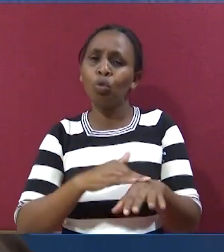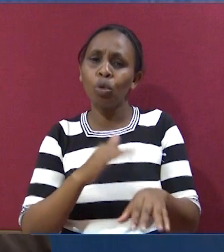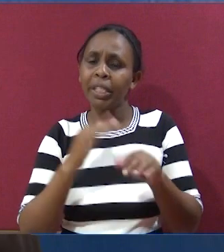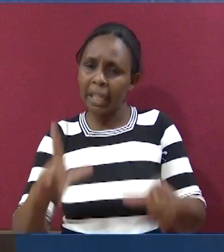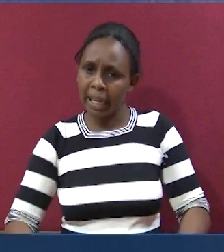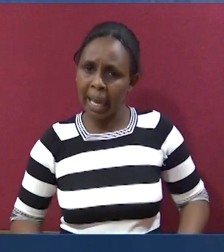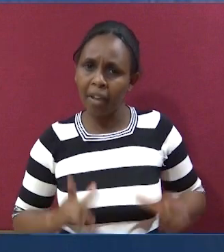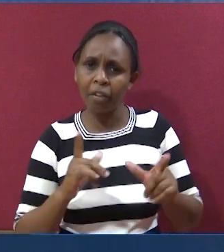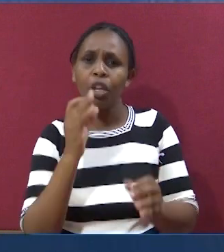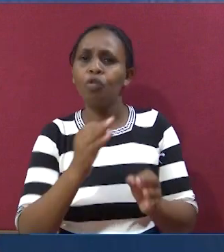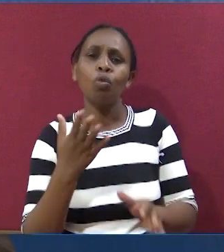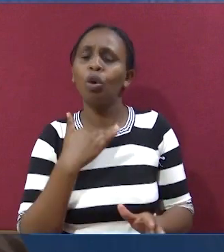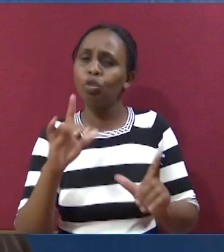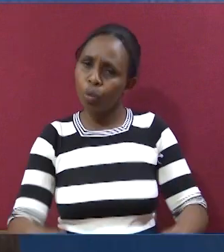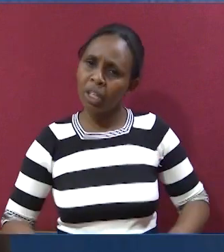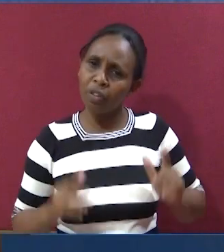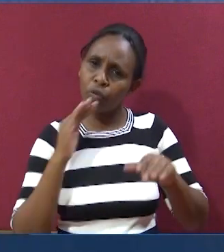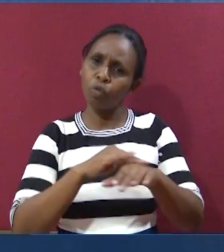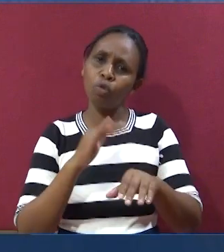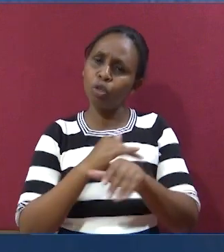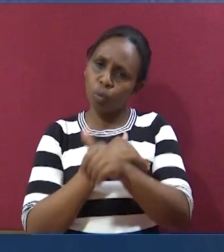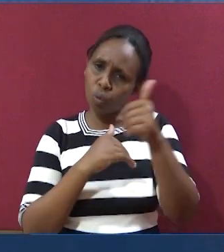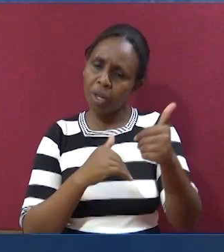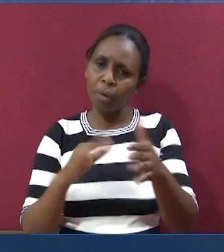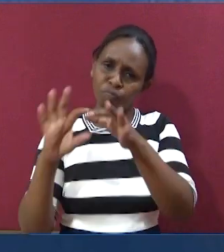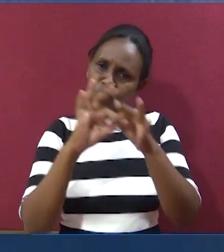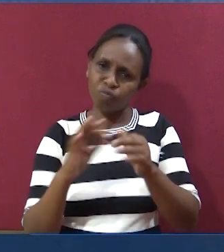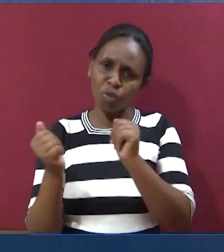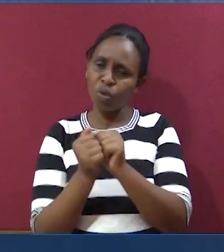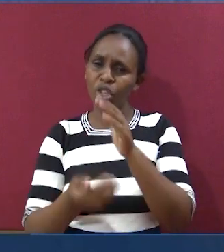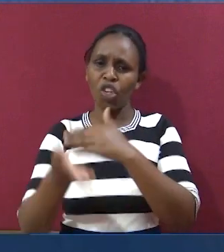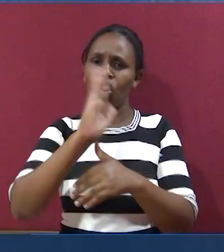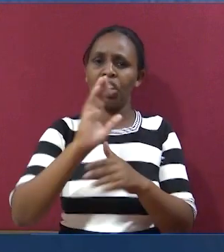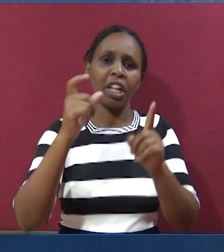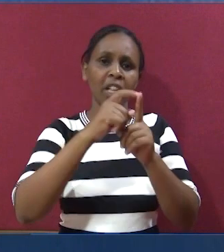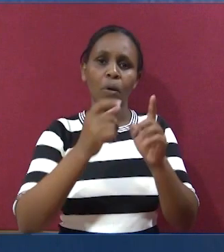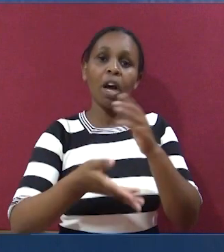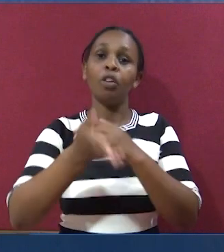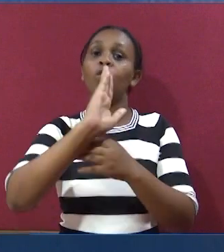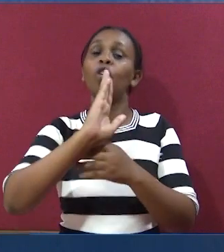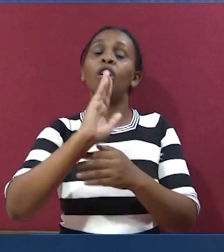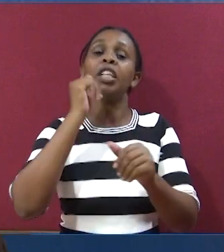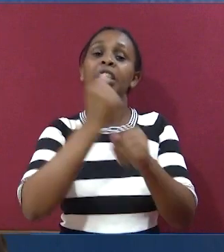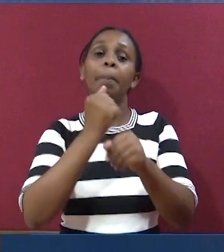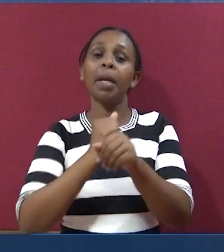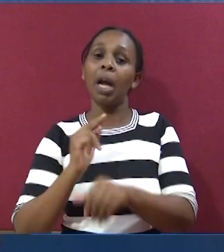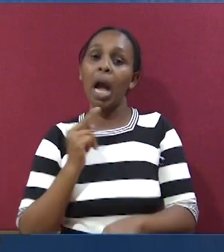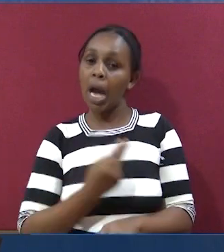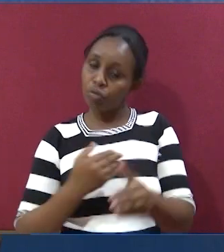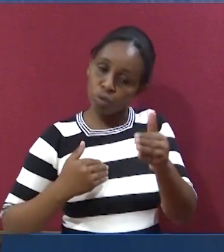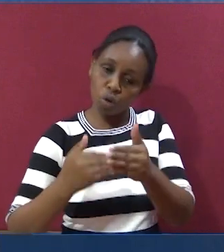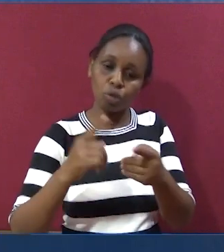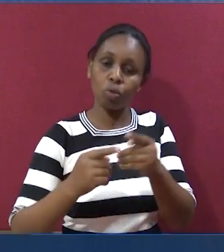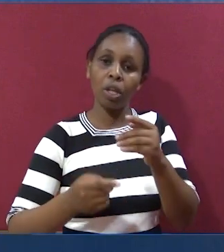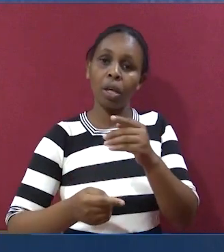kukamaisha mazuri. Kama tunataka kukamaisha mema. Tukiwa tumungana na mungu kwa pamoja. Maandiko ya bwana, diwa tatufanya